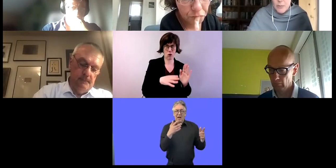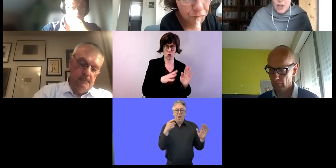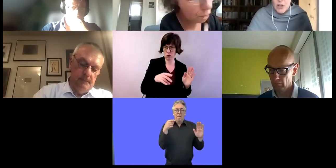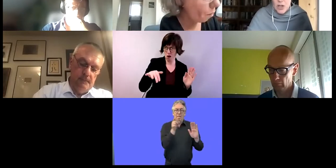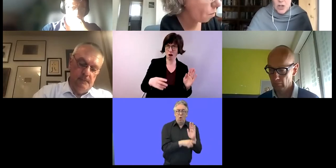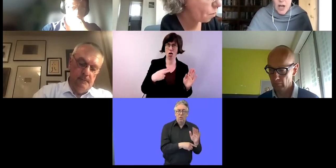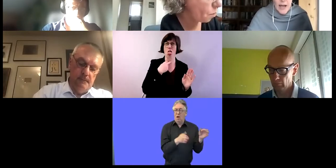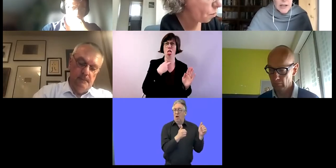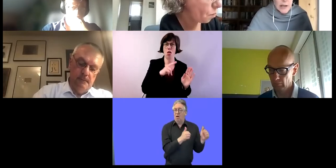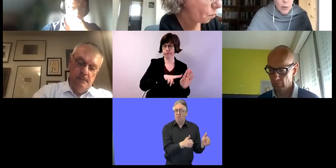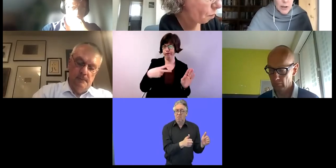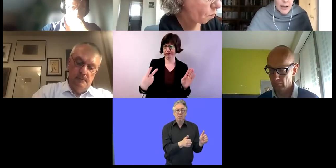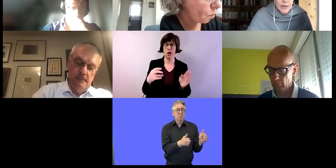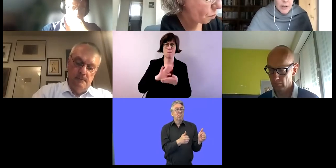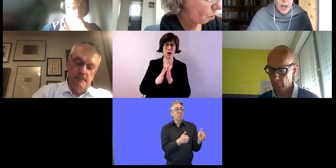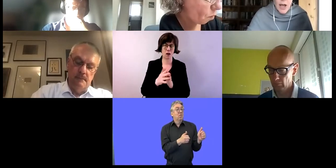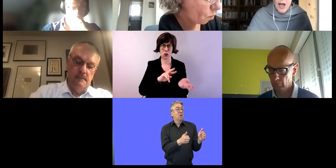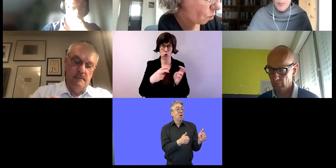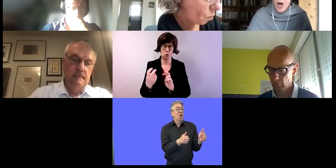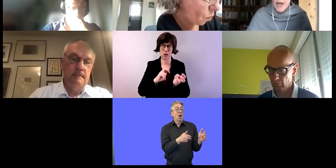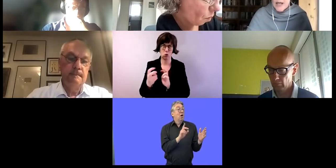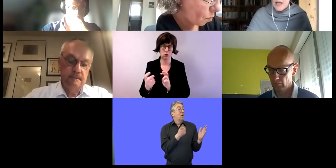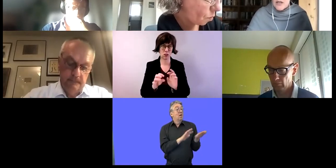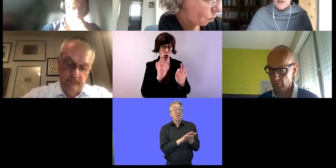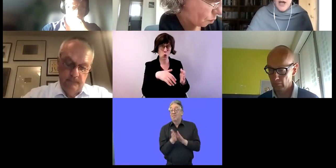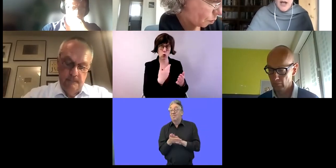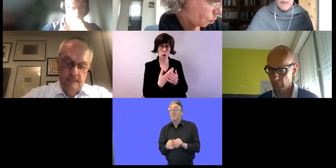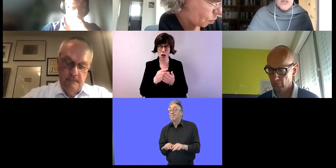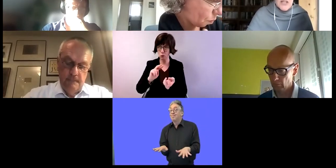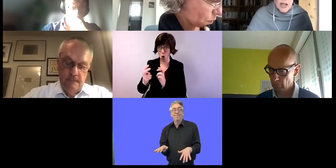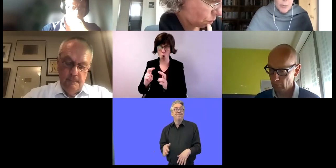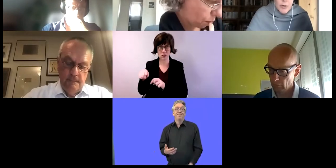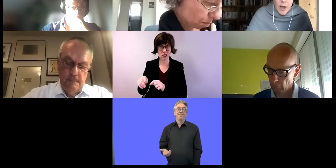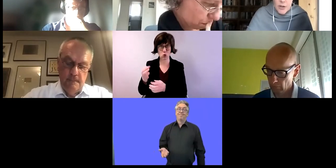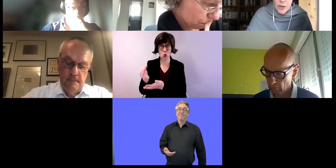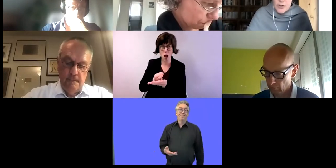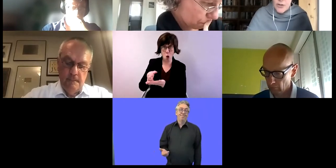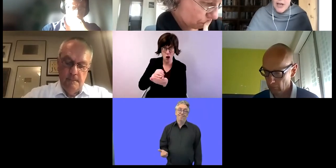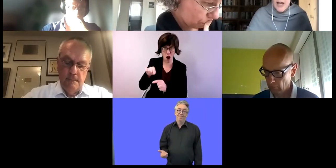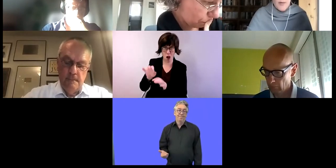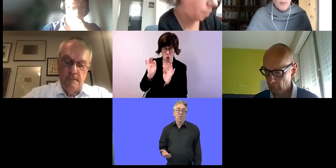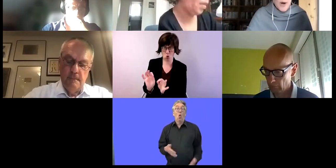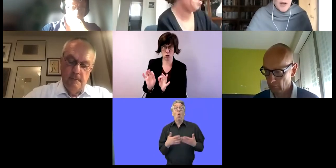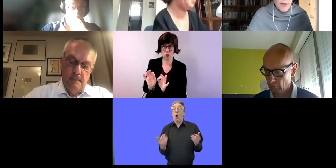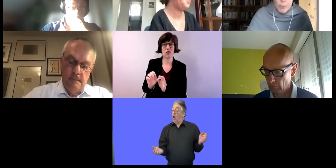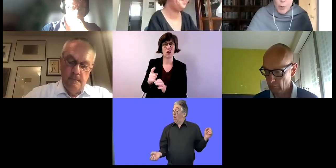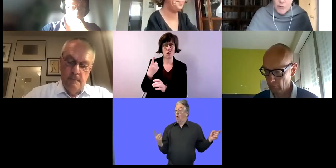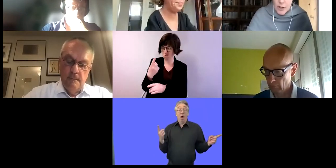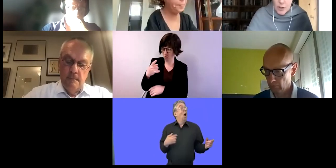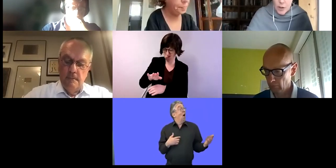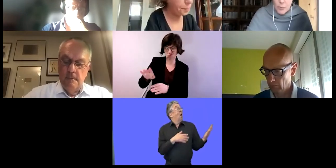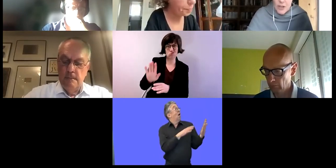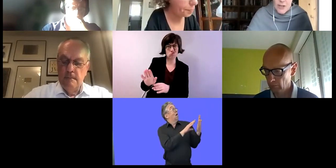Umsetzung. Wir haben manchmal auch gute Beispiele für die Umsetzung auf der lokalen Ebene, in dem einzelne